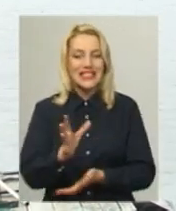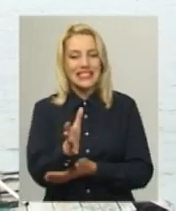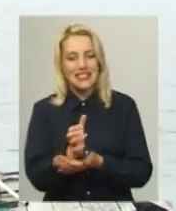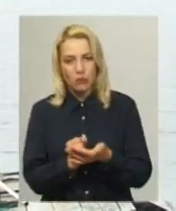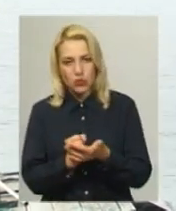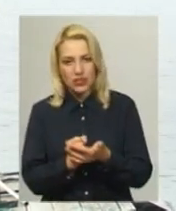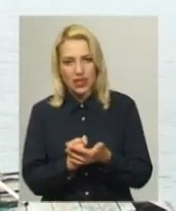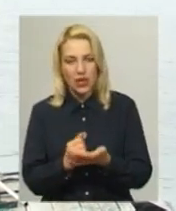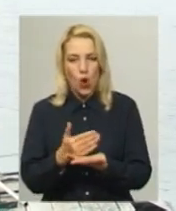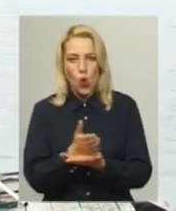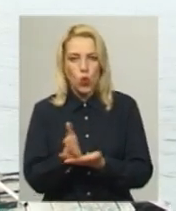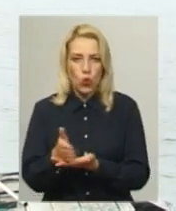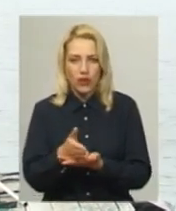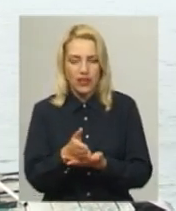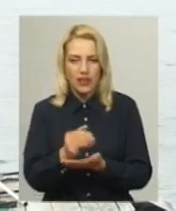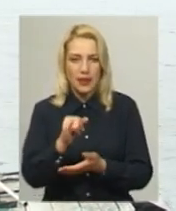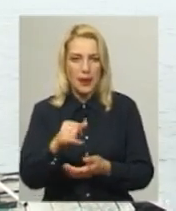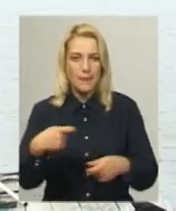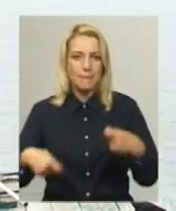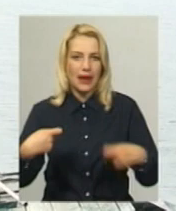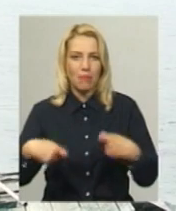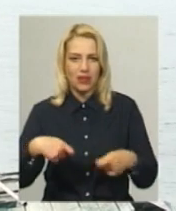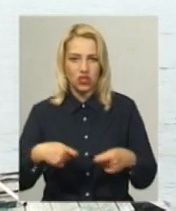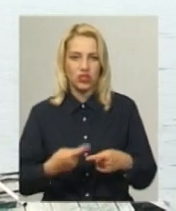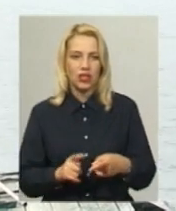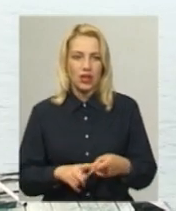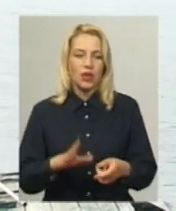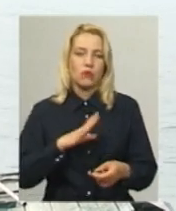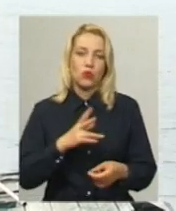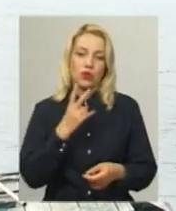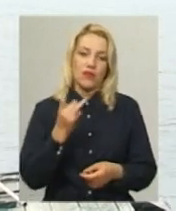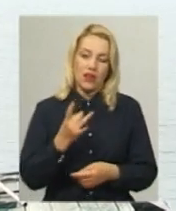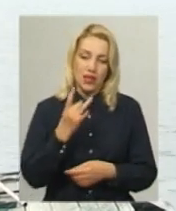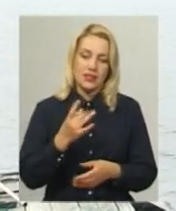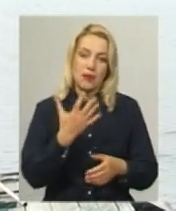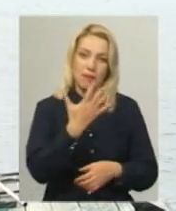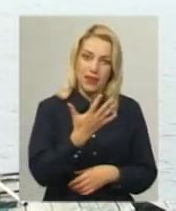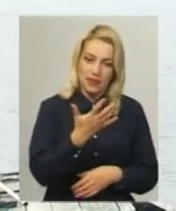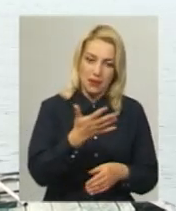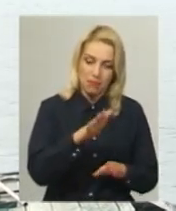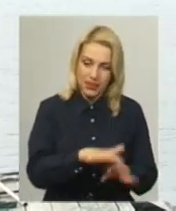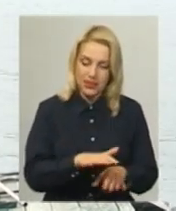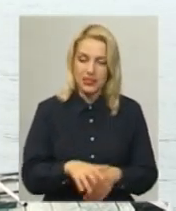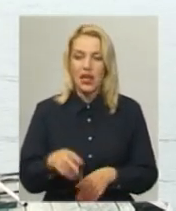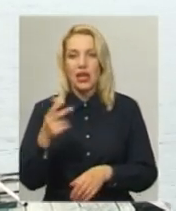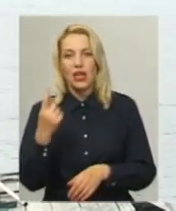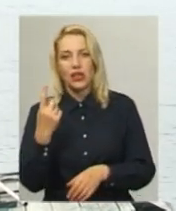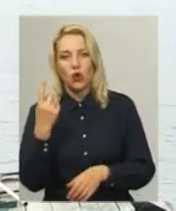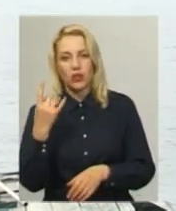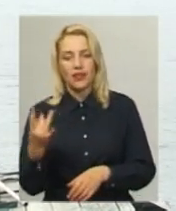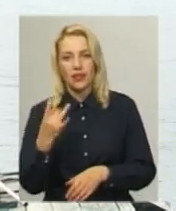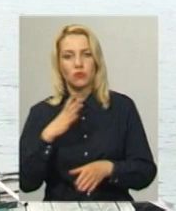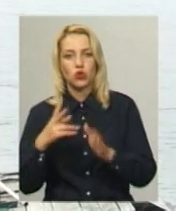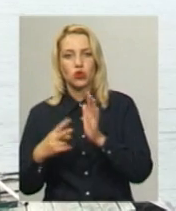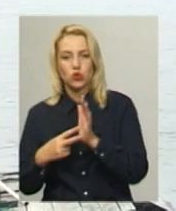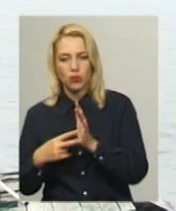Хмельницька область посіла 2 рази 5 місце і 1 раз 7 місце. На дистанції 207